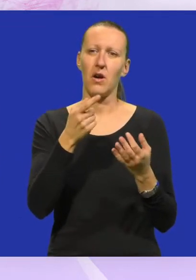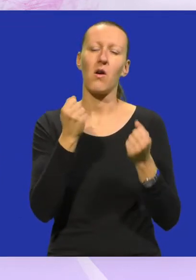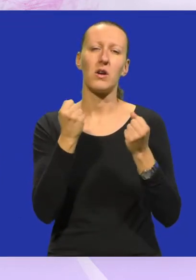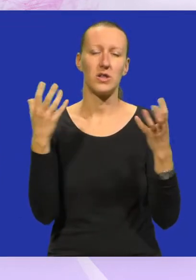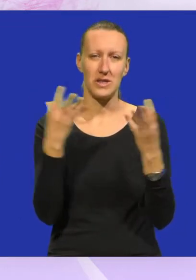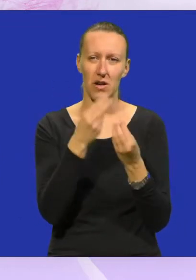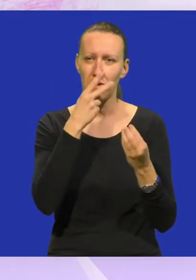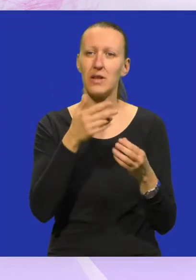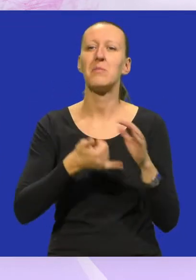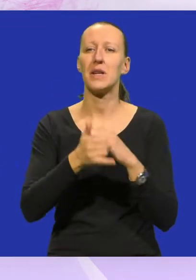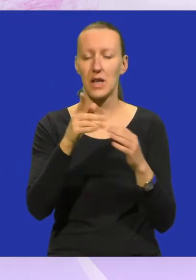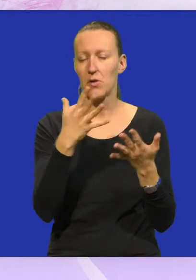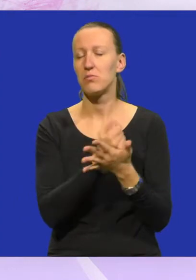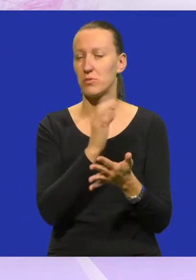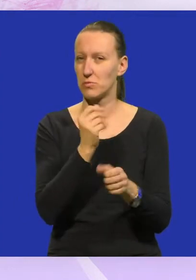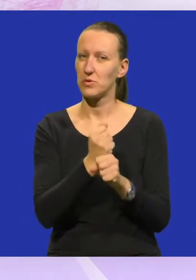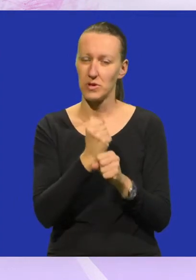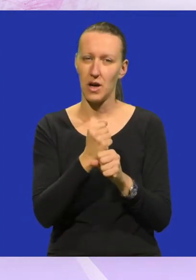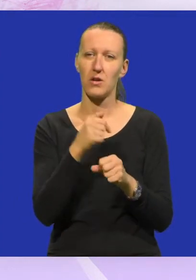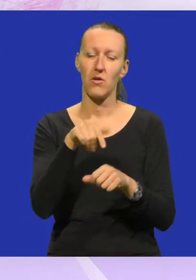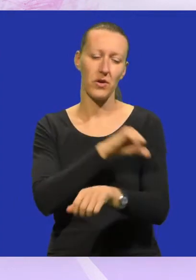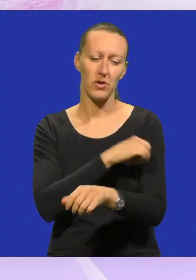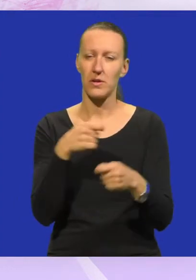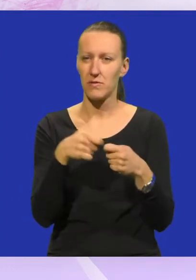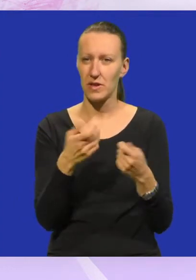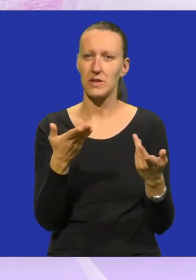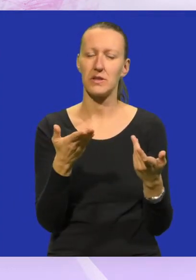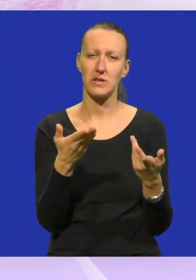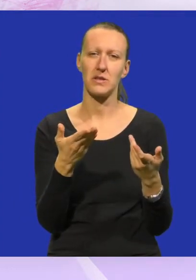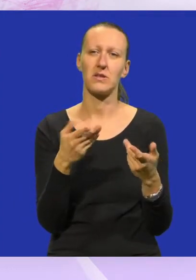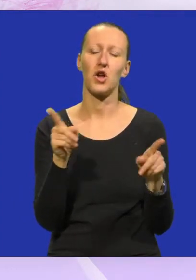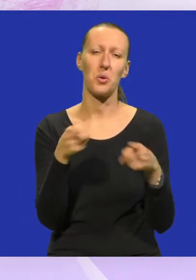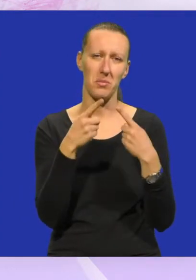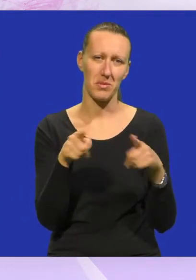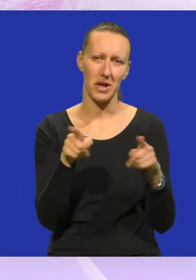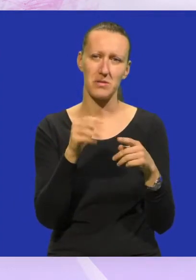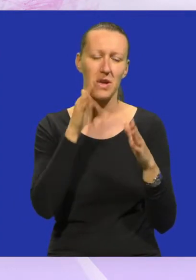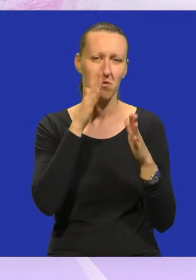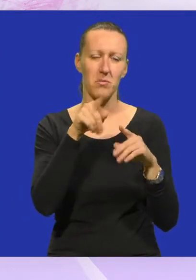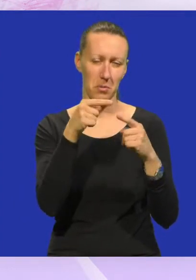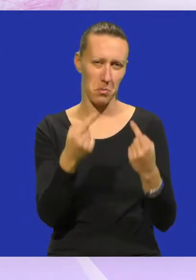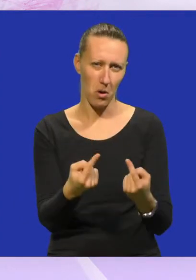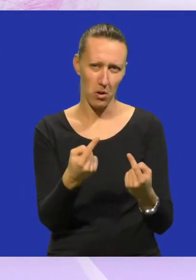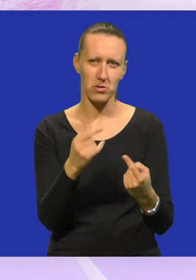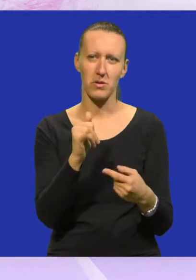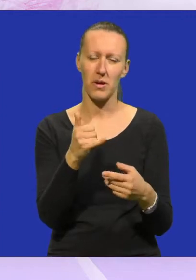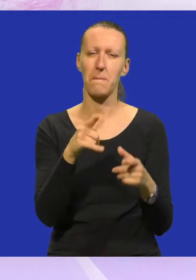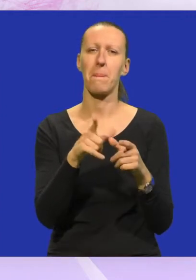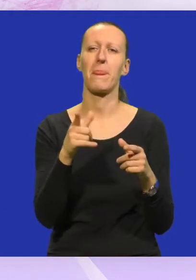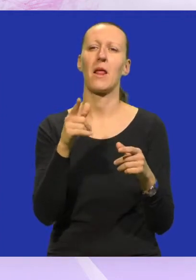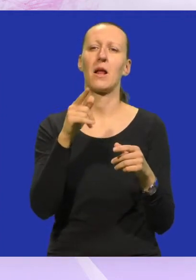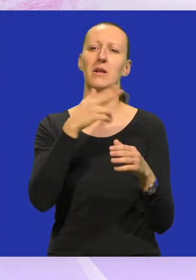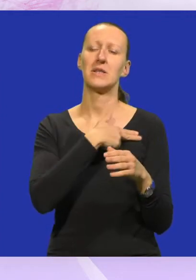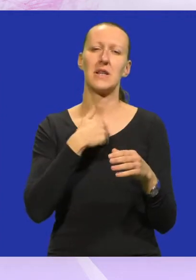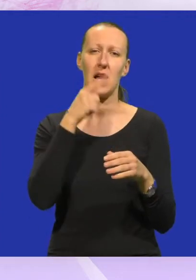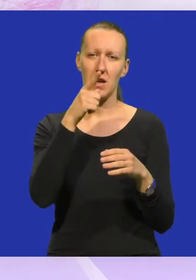držimo zajedno, vidimo da nam ide, tako da, što se ove godine tiče, pjesma Ne virujem da postojiš je upala na